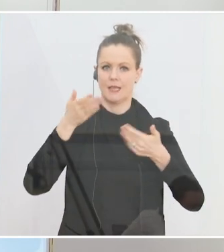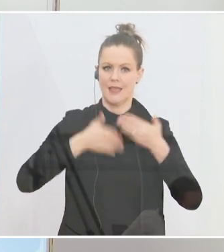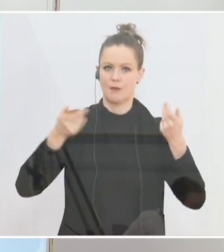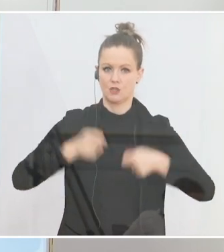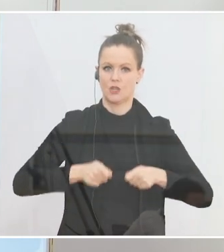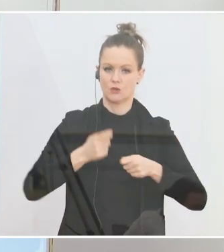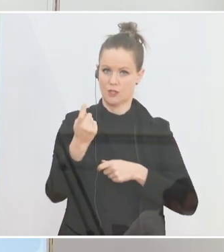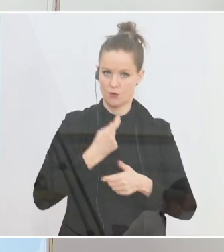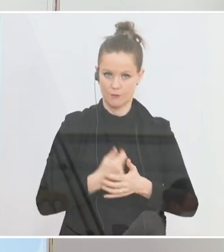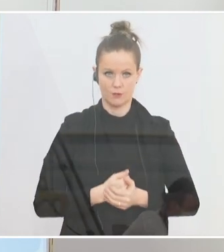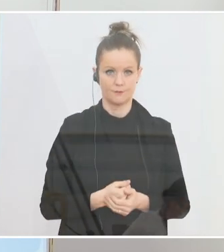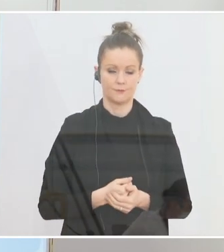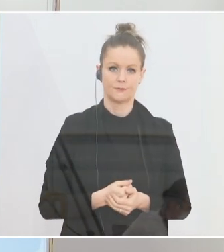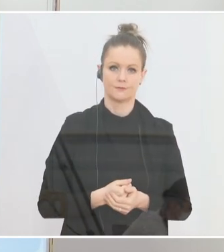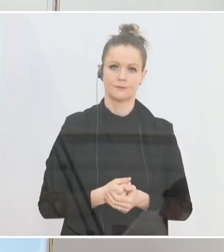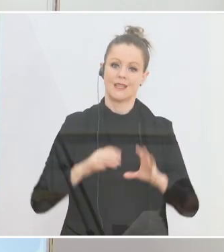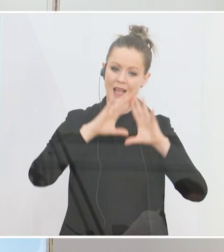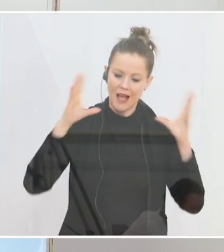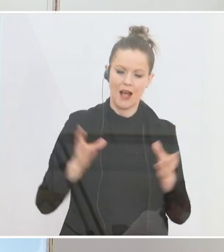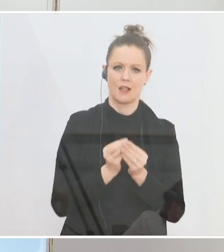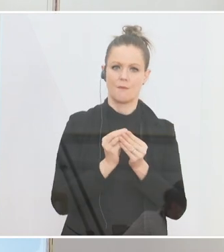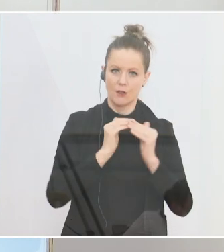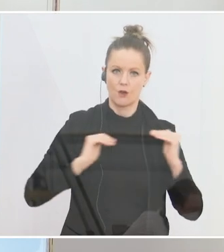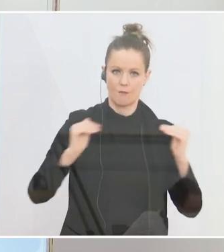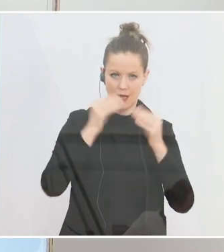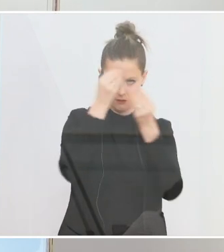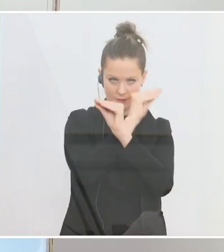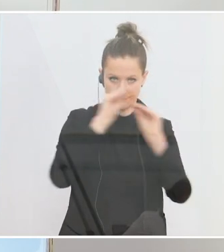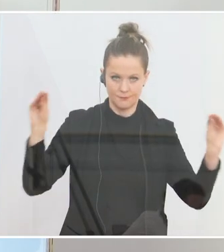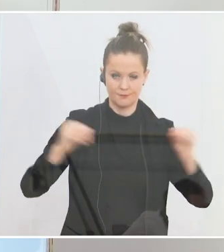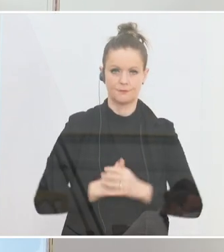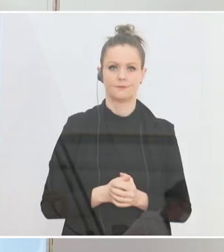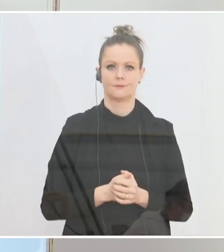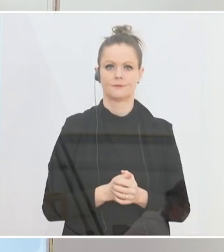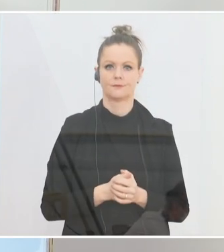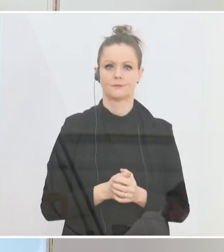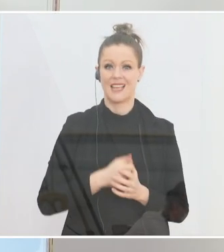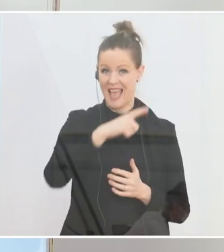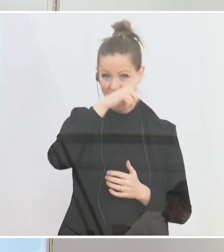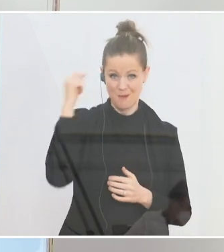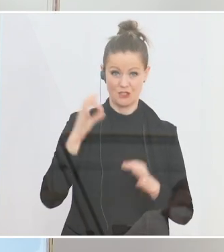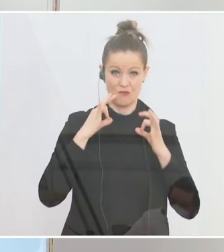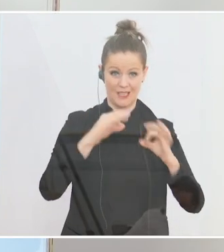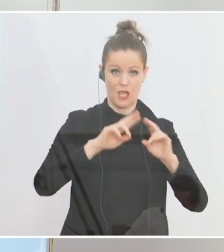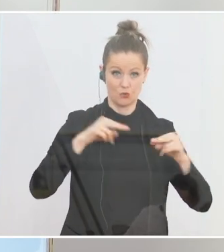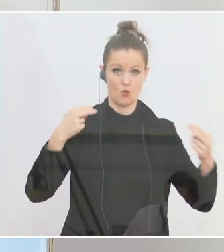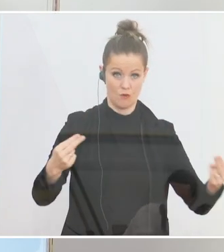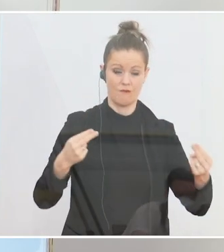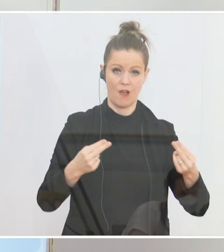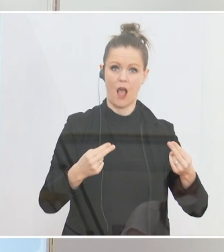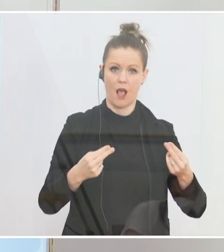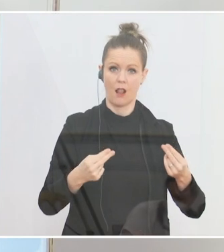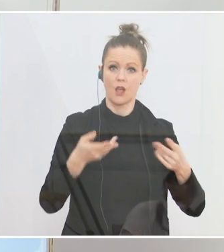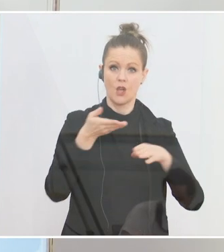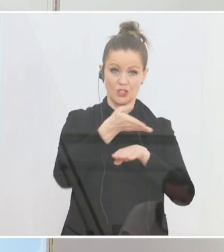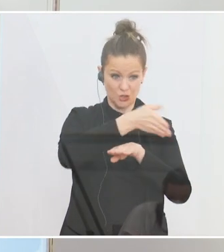Ich möchte noch was ganz Grundsätzliches sagen. Menschen, die bei Verkehrsunfällen sterben, sind nicht nur eine Zahl in einer